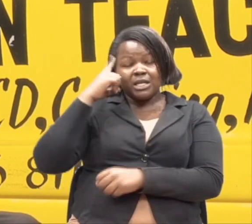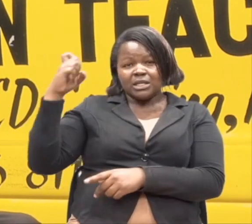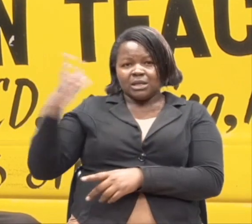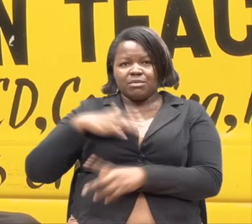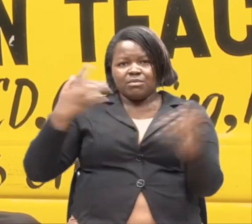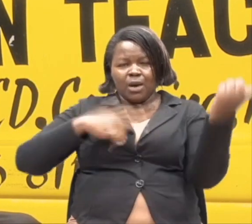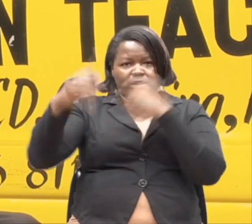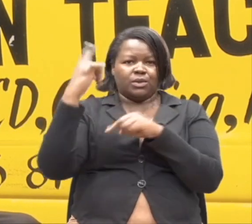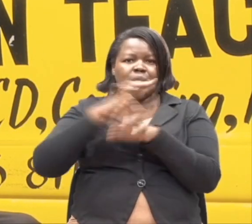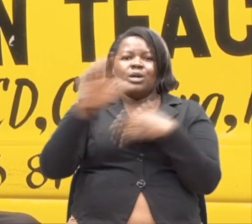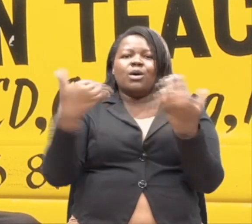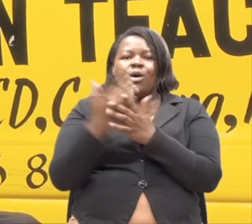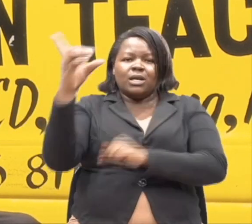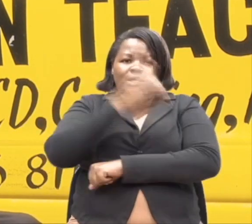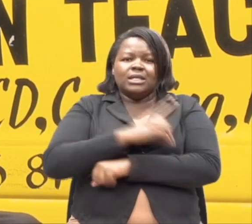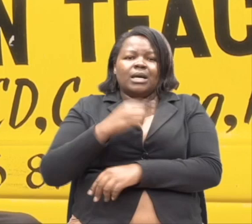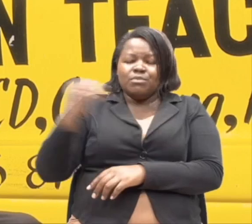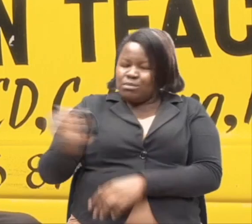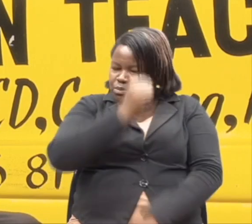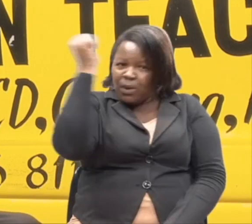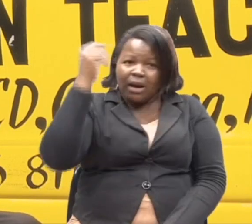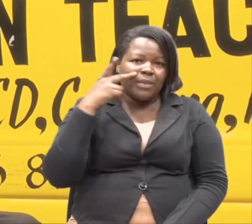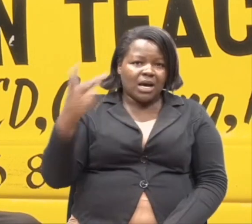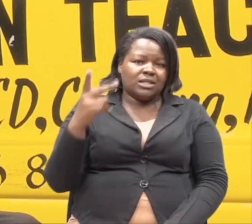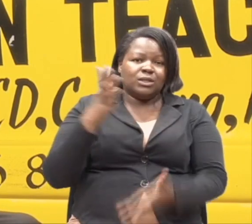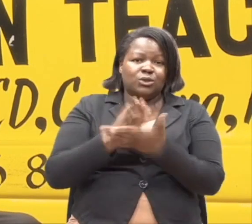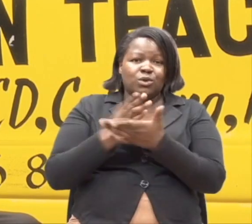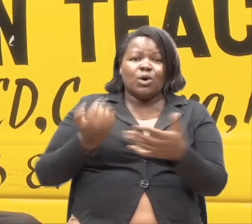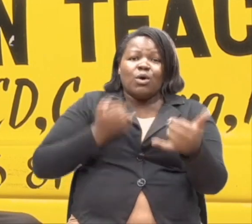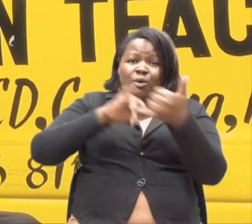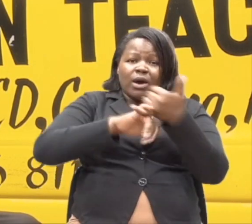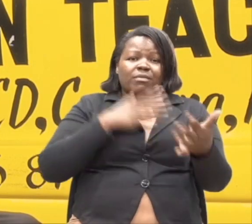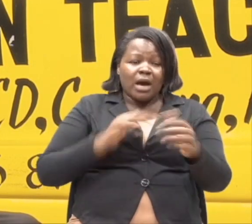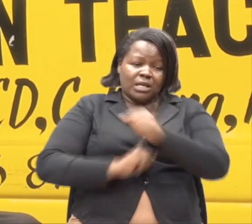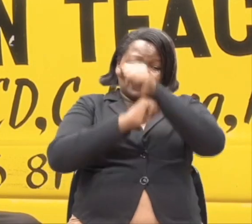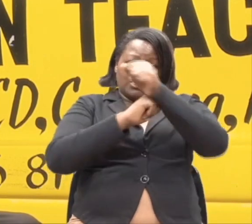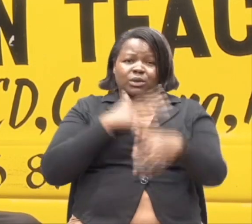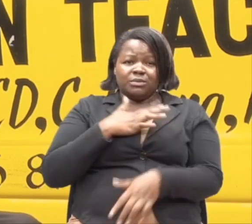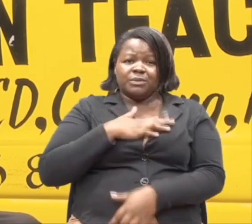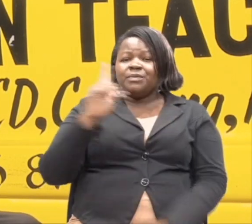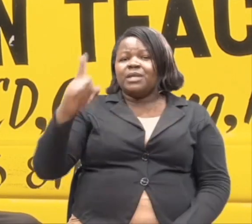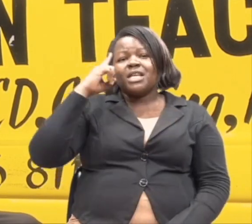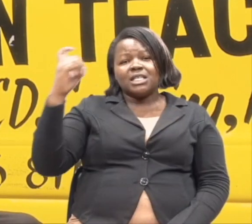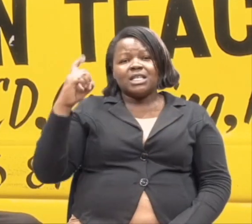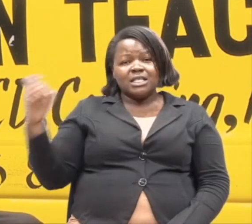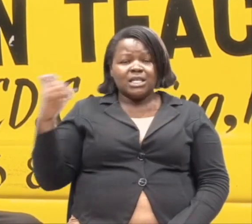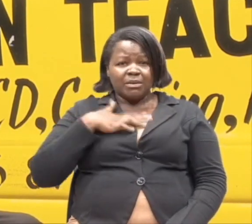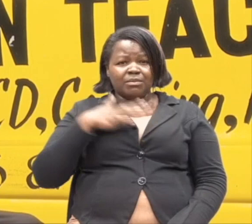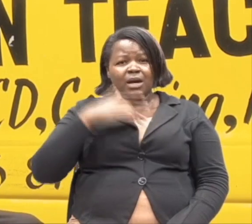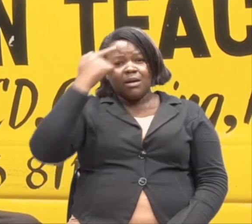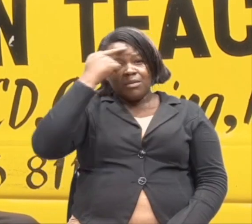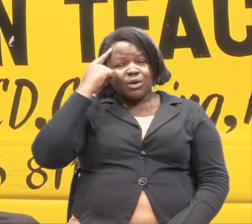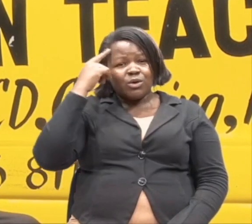Kila siku nikiamuka naona mungu umetusaidia tumefanya hivi. Saayi ni yeya na nisapone. Hii ni jonsi ambayo menishikiria kwa